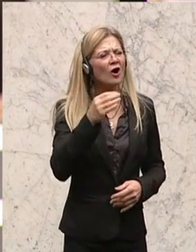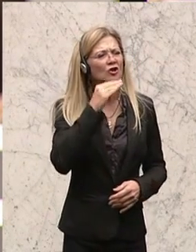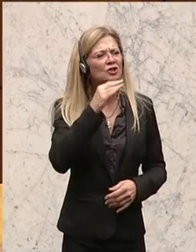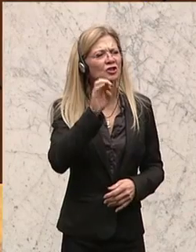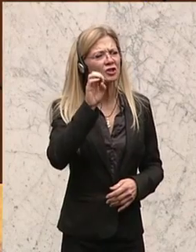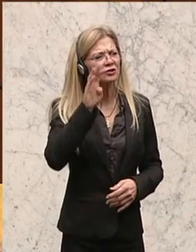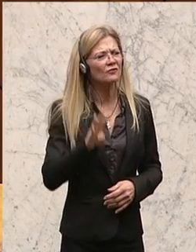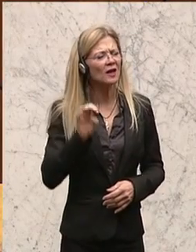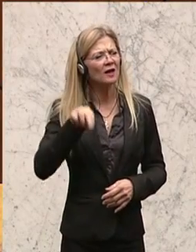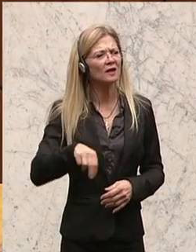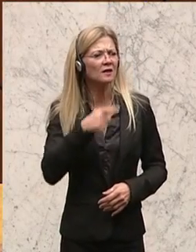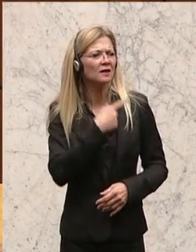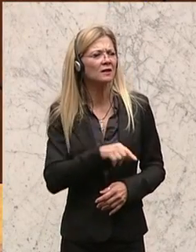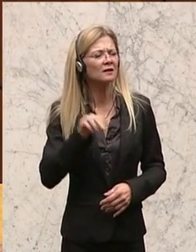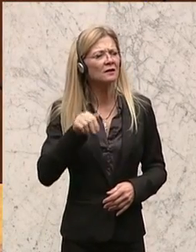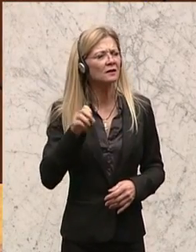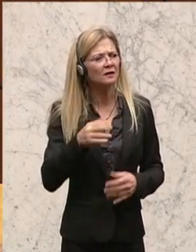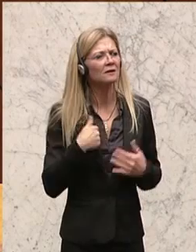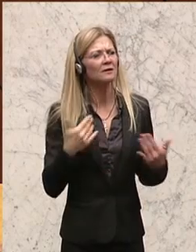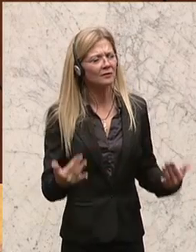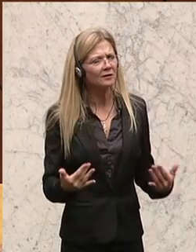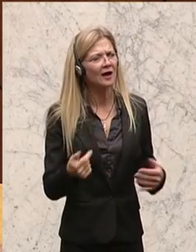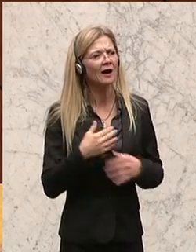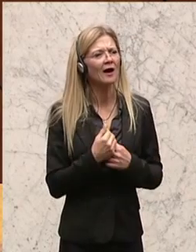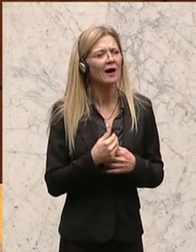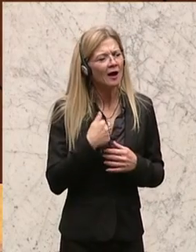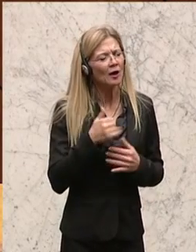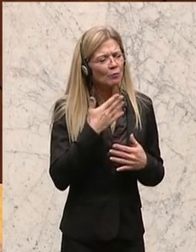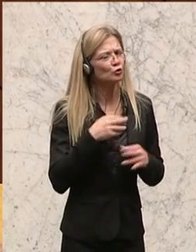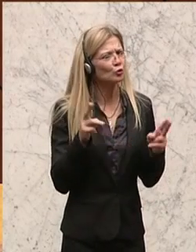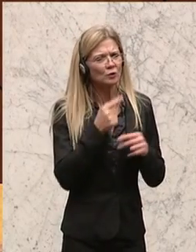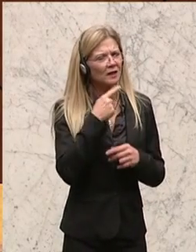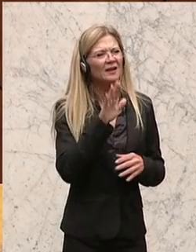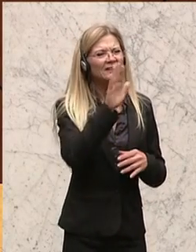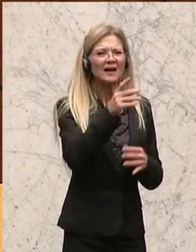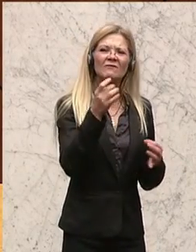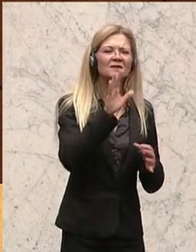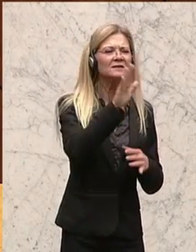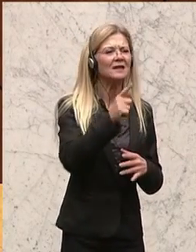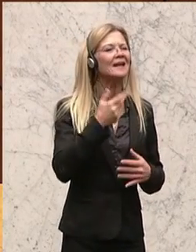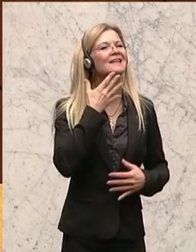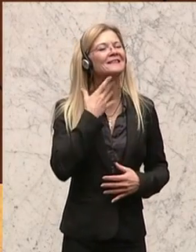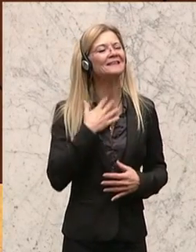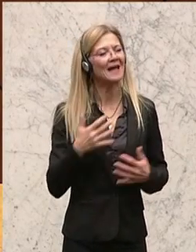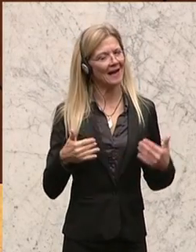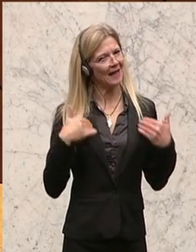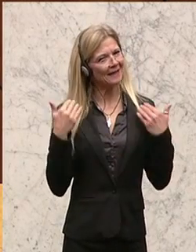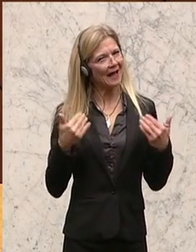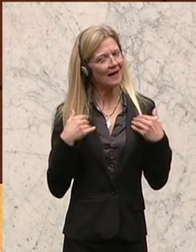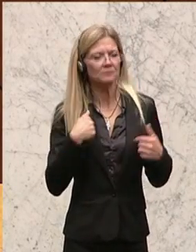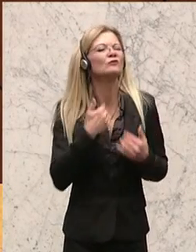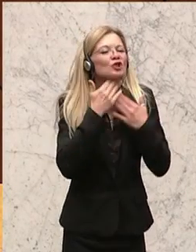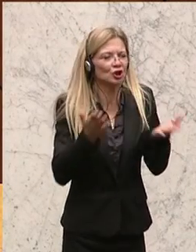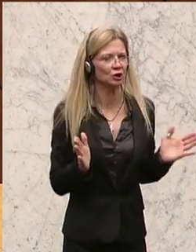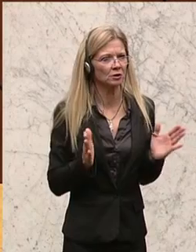gerichtet, Ihr persönliches Seelenheil ist mir relativ egal. Sie sitzen auch nicht hier im Parlament, um Ihr Seelenheil zu finden. Das